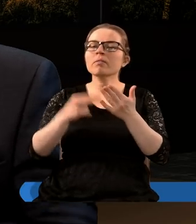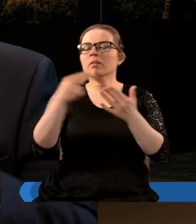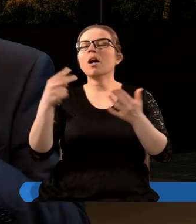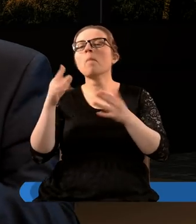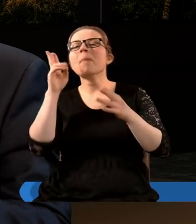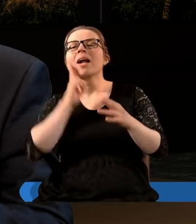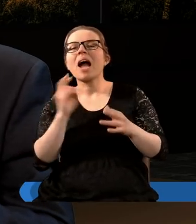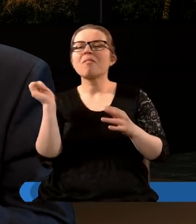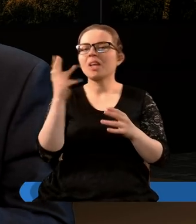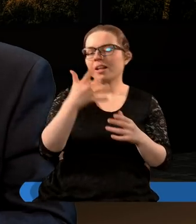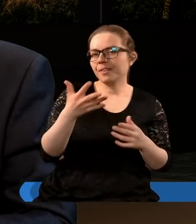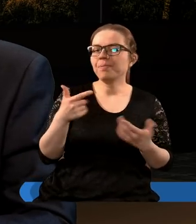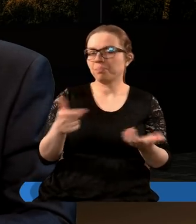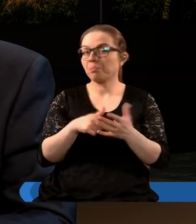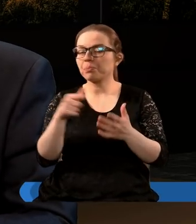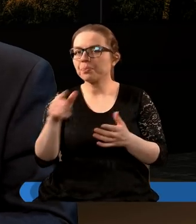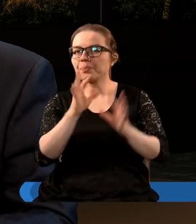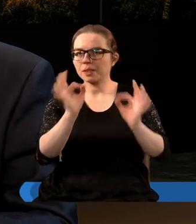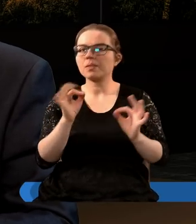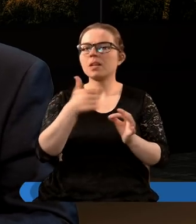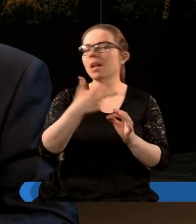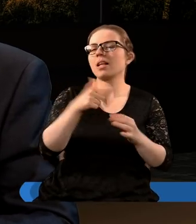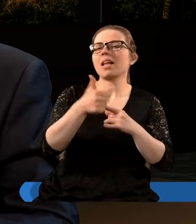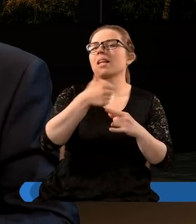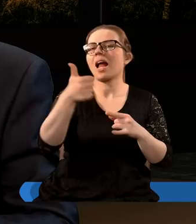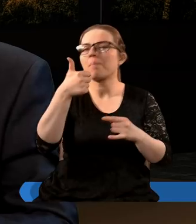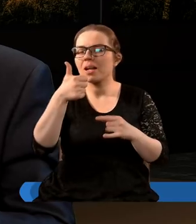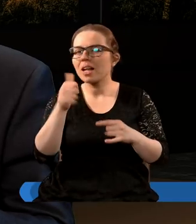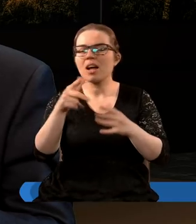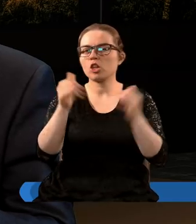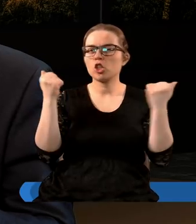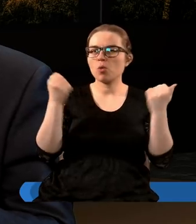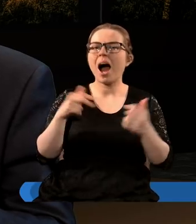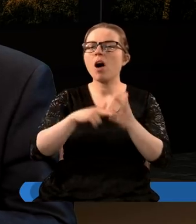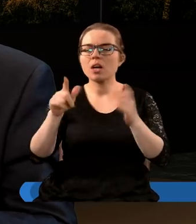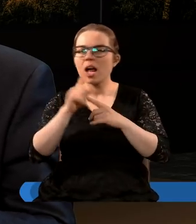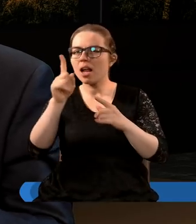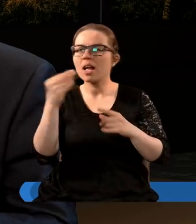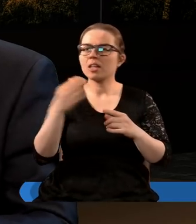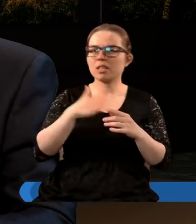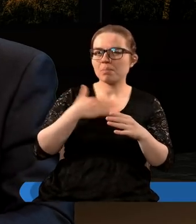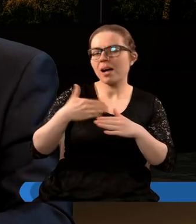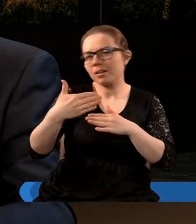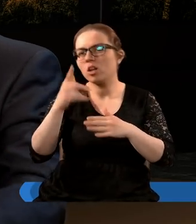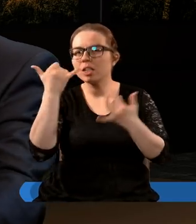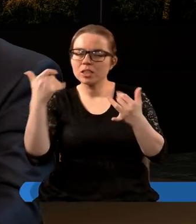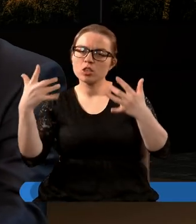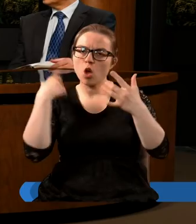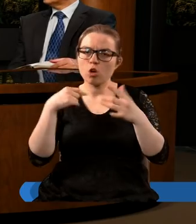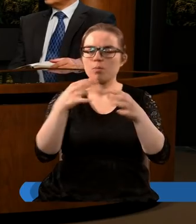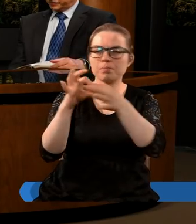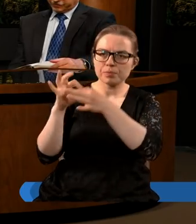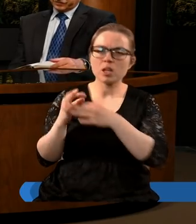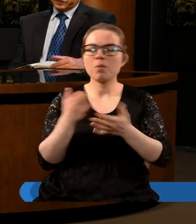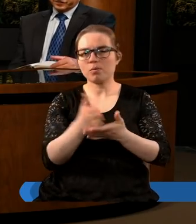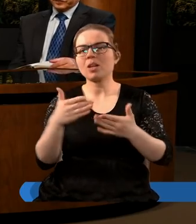więc to wyraźnie sugeruje, że nie jest sam jeden jako ta siła odstępcza, tylko, że ma jeszcze towarzyszki, które podobne